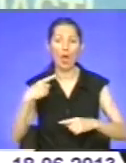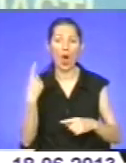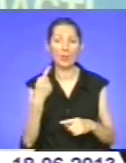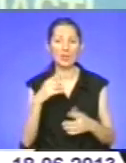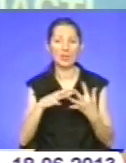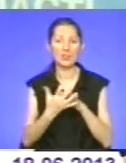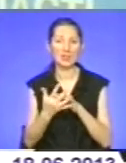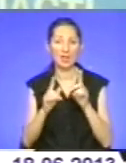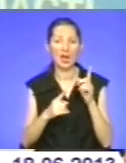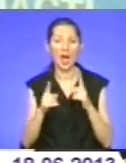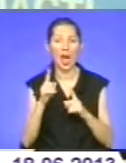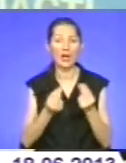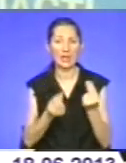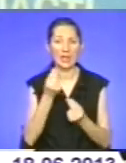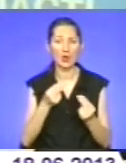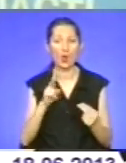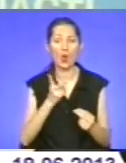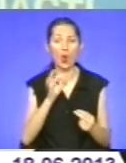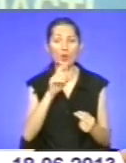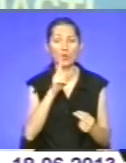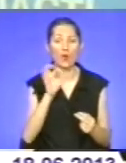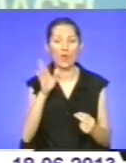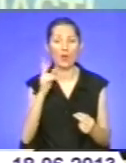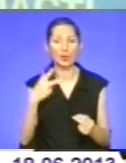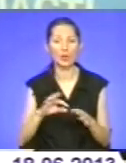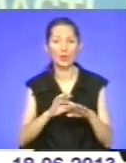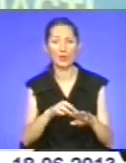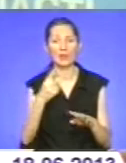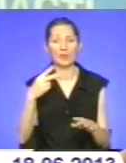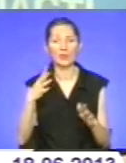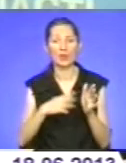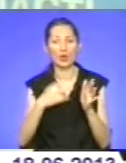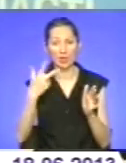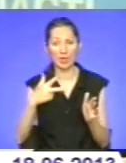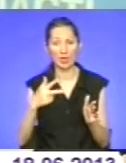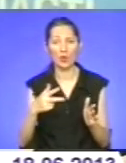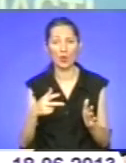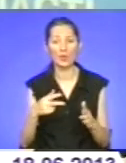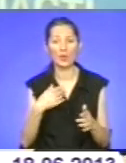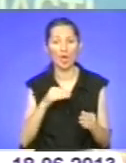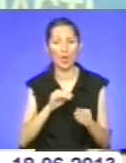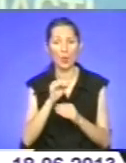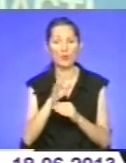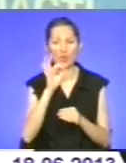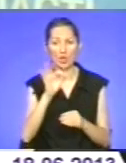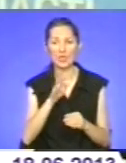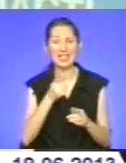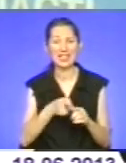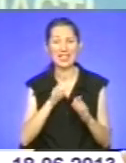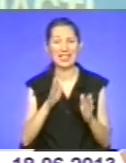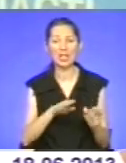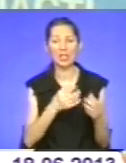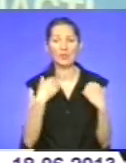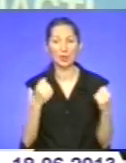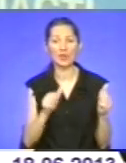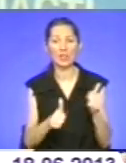Козові, який буде проведений 29-30-го. В рамках цих змагань я в доповненні скажу, що це не тільки спортивні змагання, це